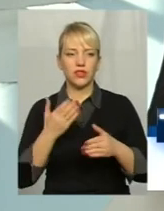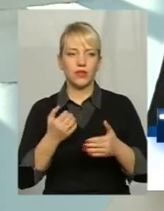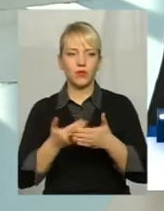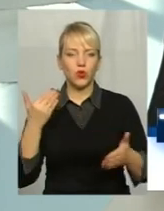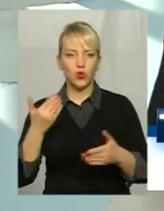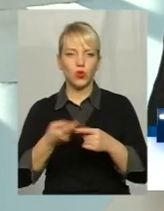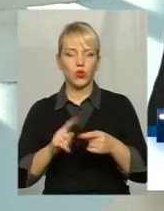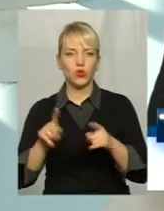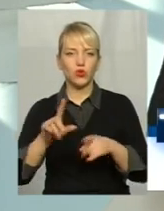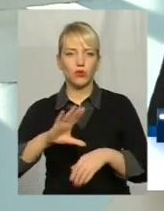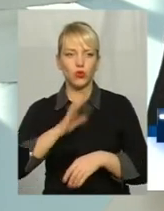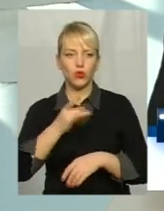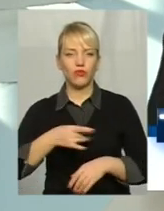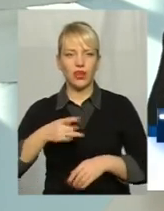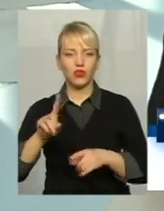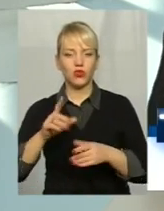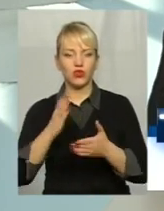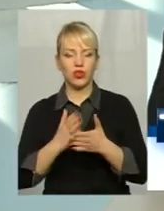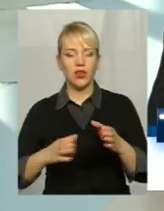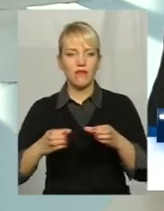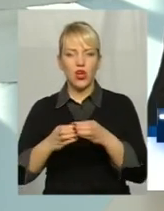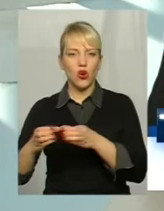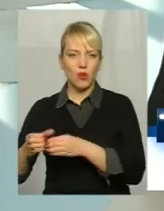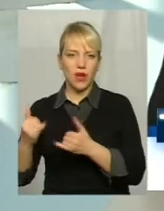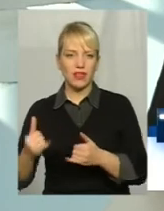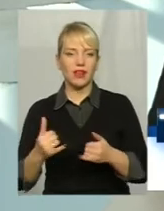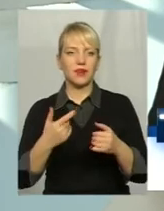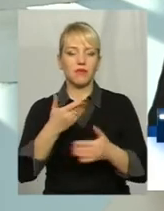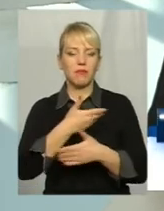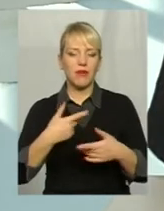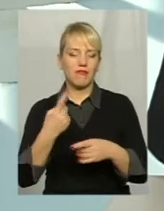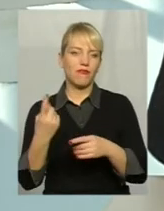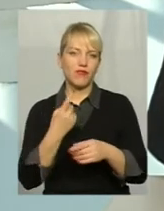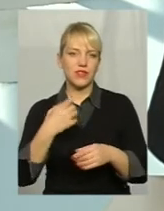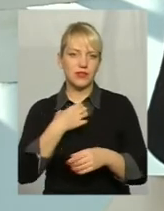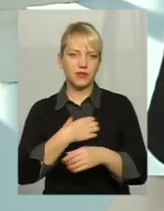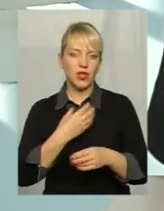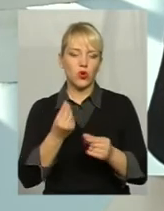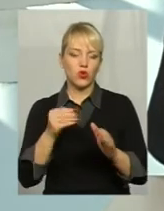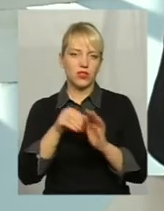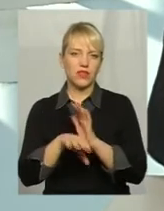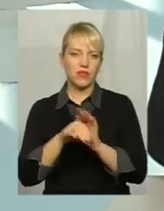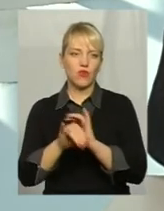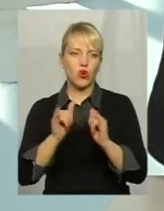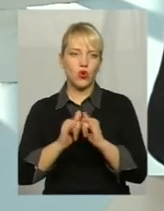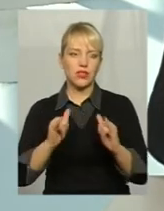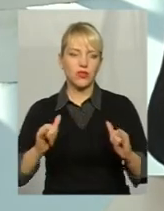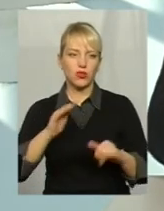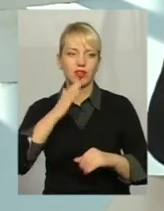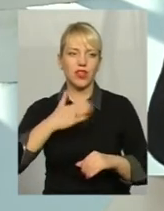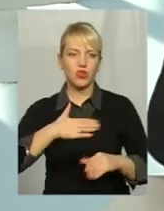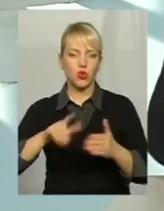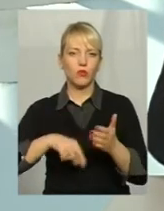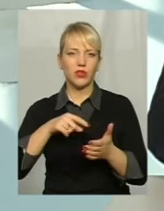що було в районі і є громада, то ми самоперед вклали кошти в розвиток нашого